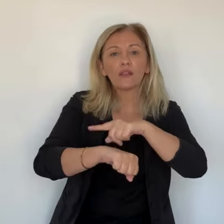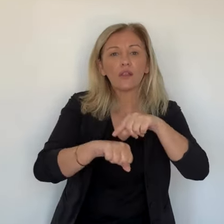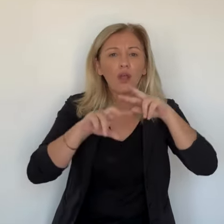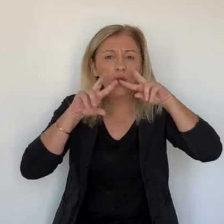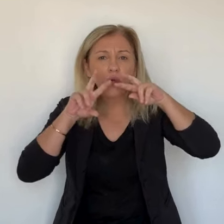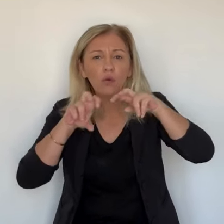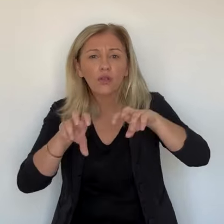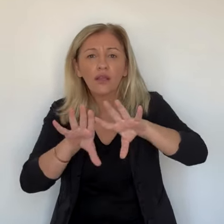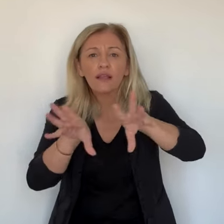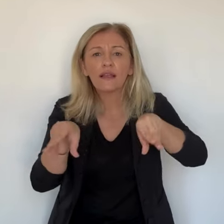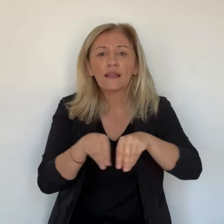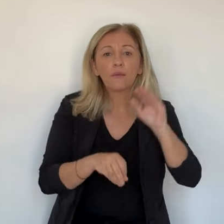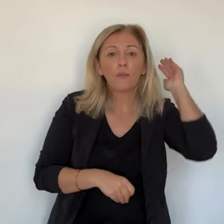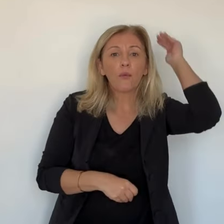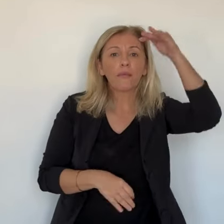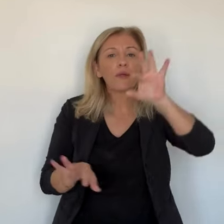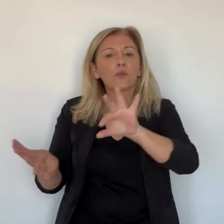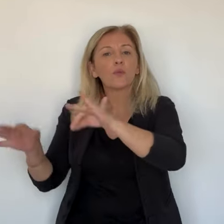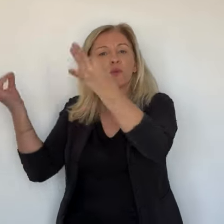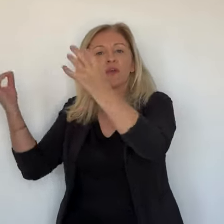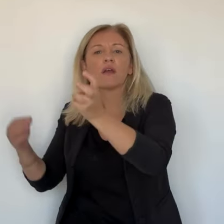Juliette Messa avec un apéron.